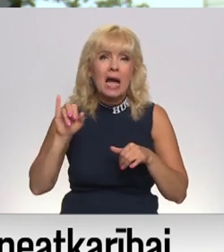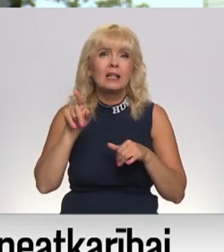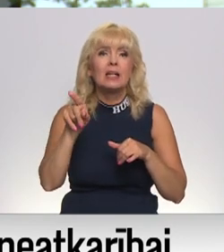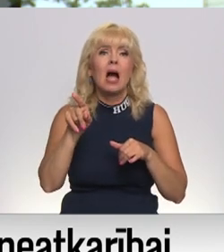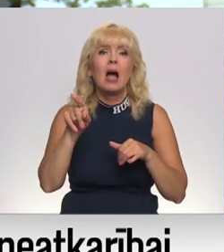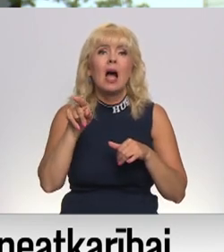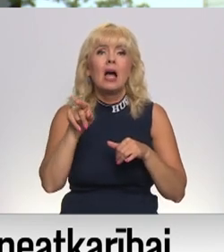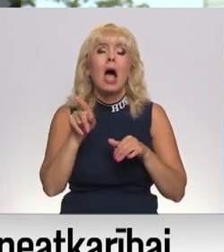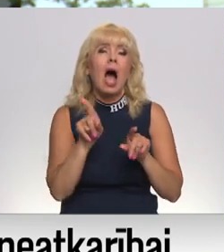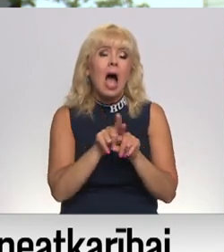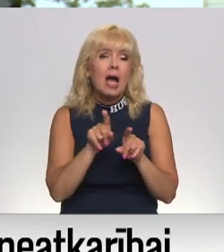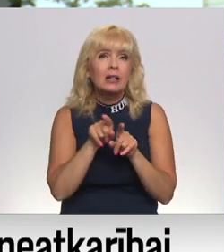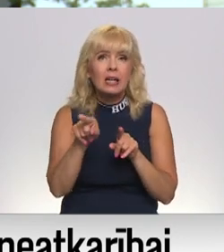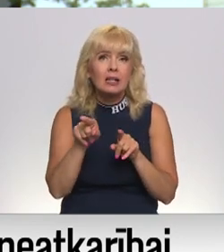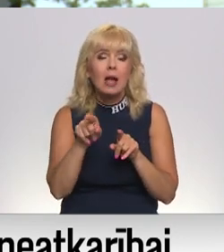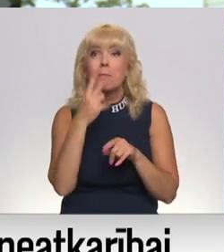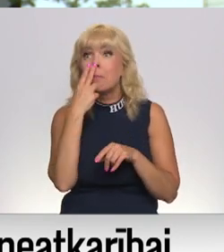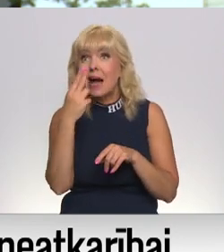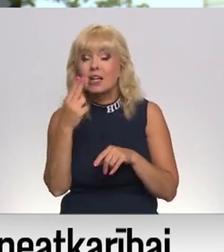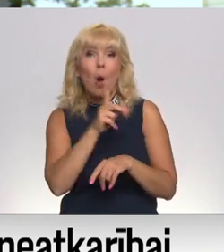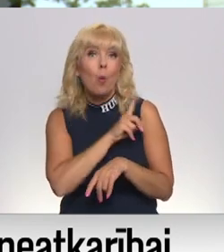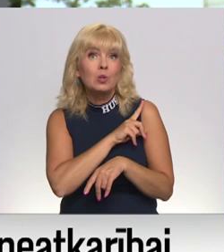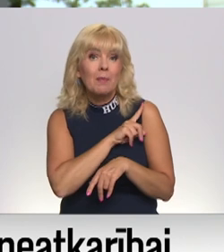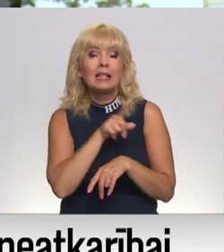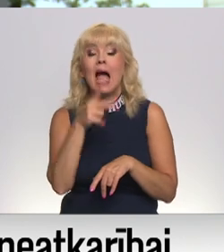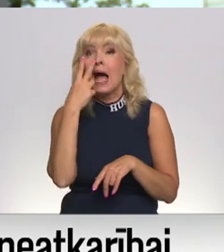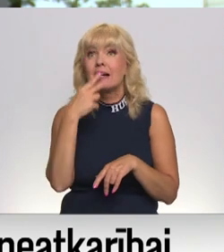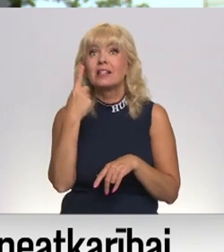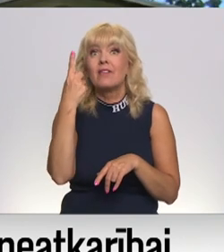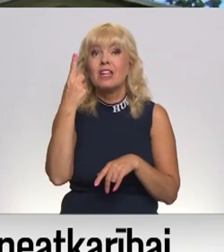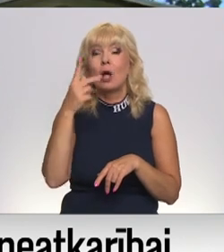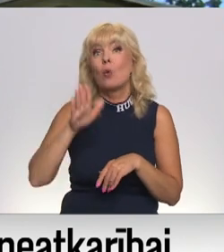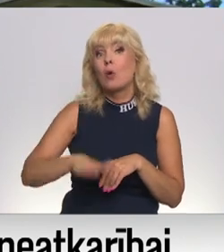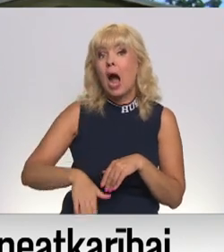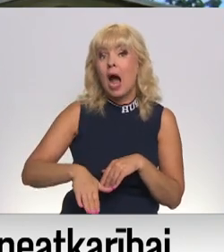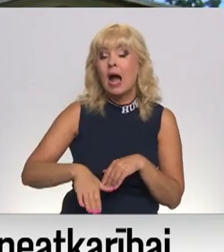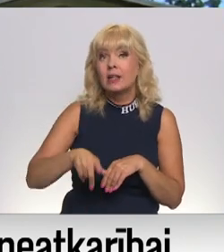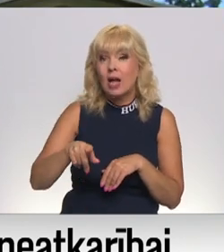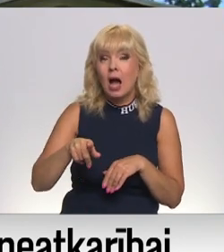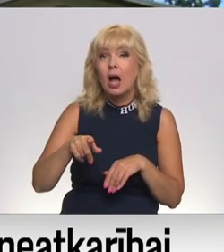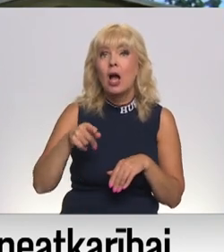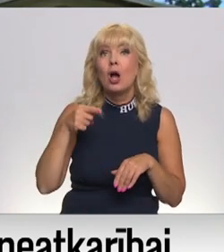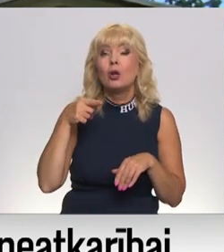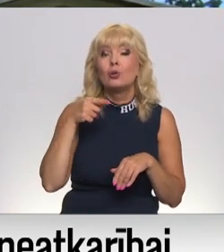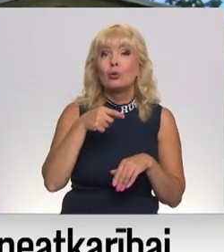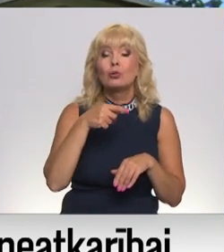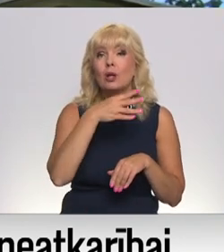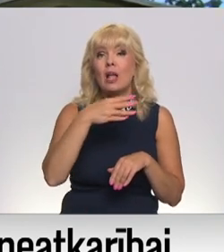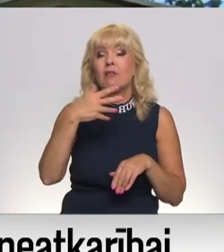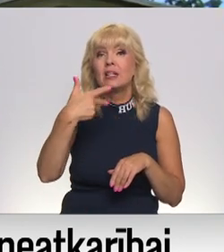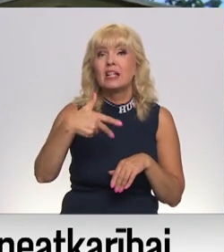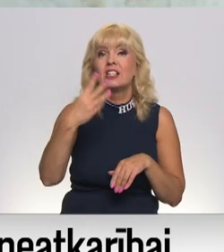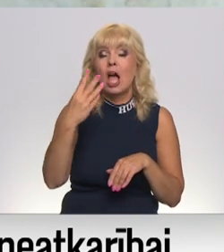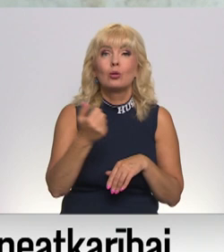mienaša. Āri, pazavēr uzmanīgok, mēs redzim tikai vienu koju. Gods 1934.